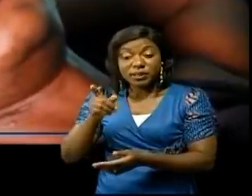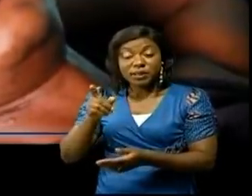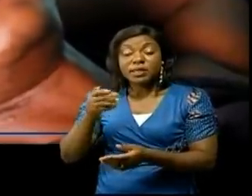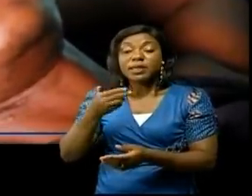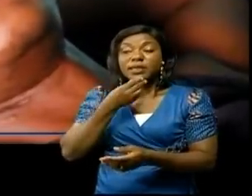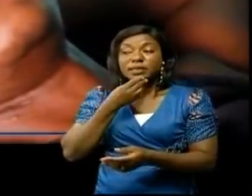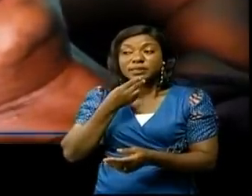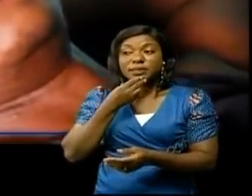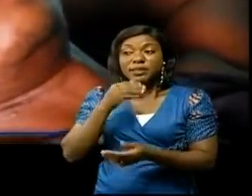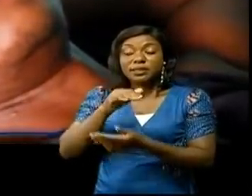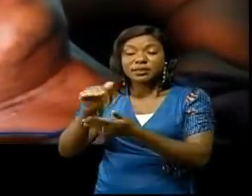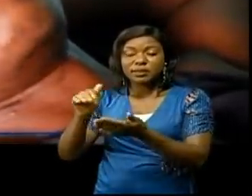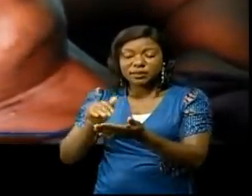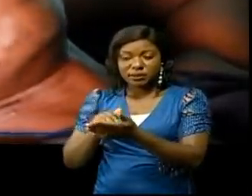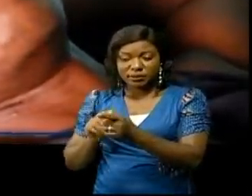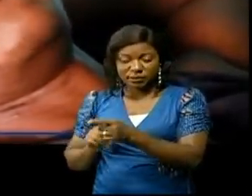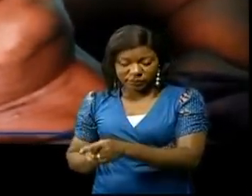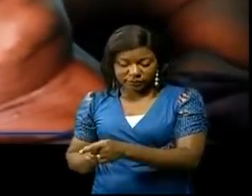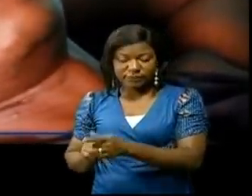central.